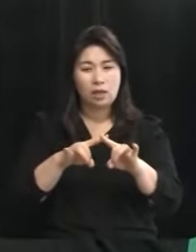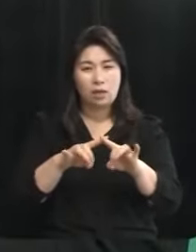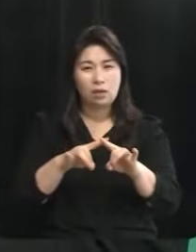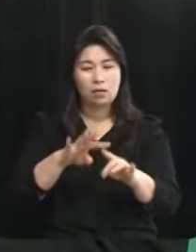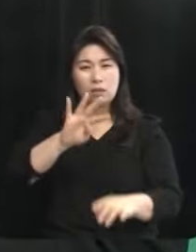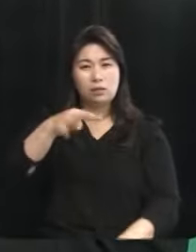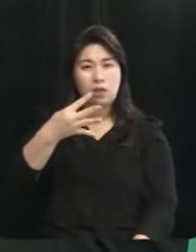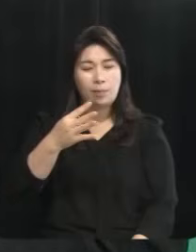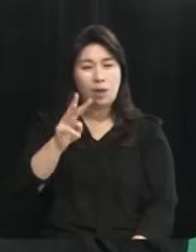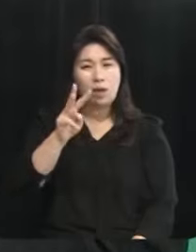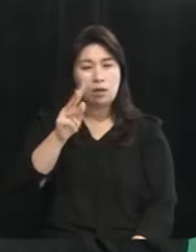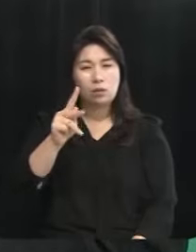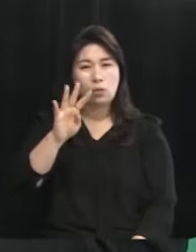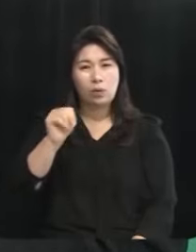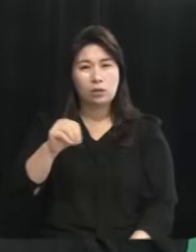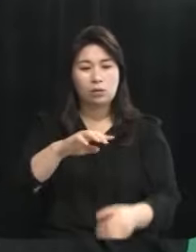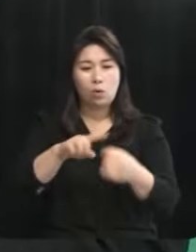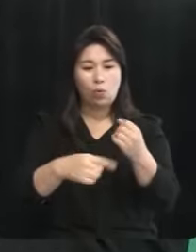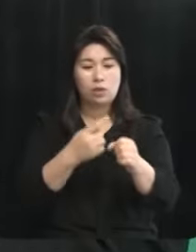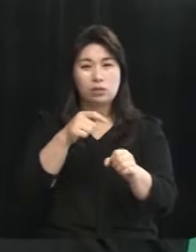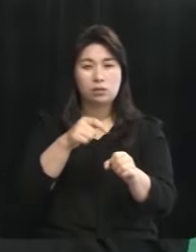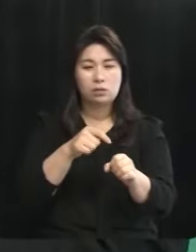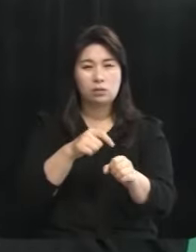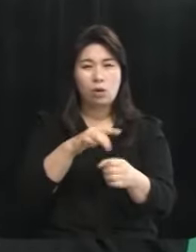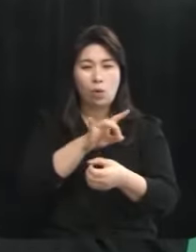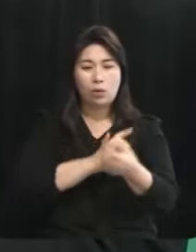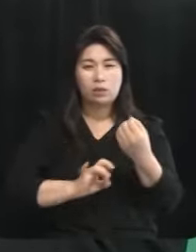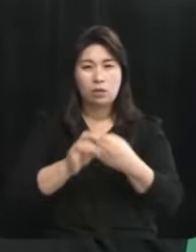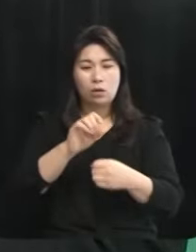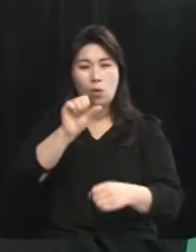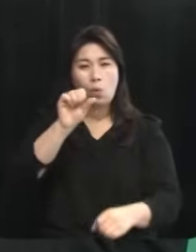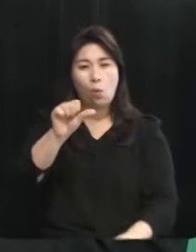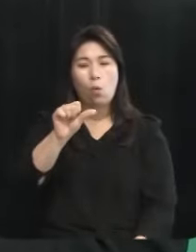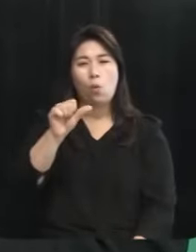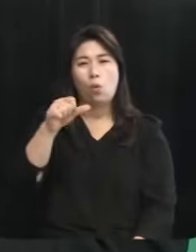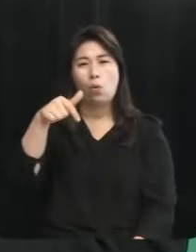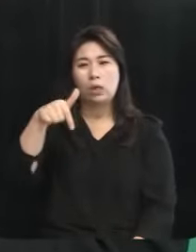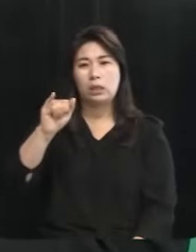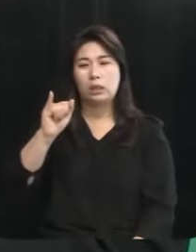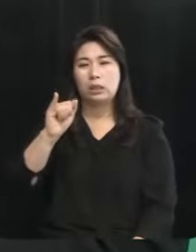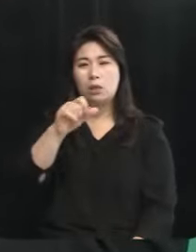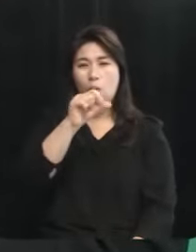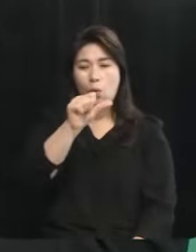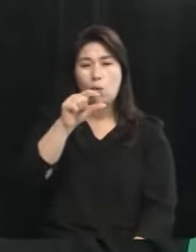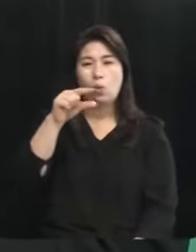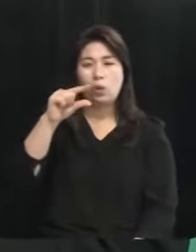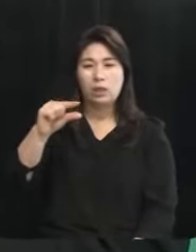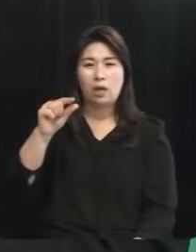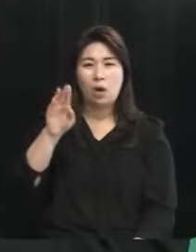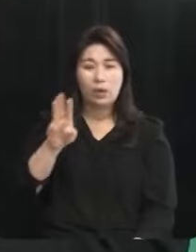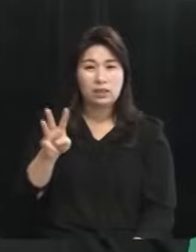넘습니다 하지만 원자력은 단순 5기가와트에 멈춥니다